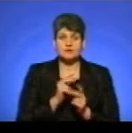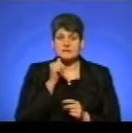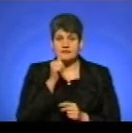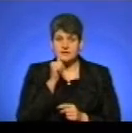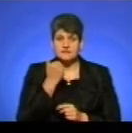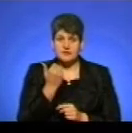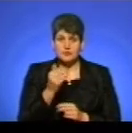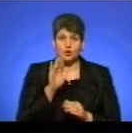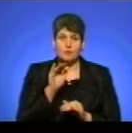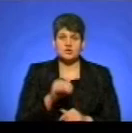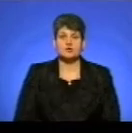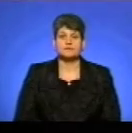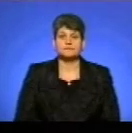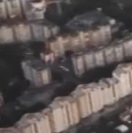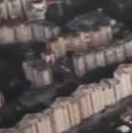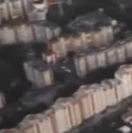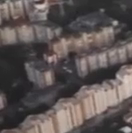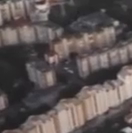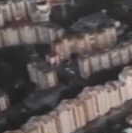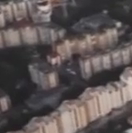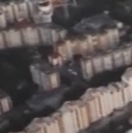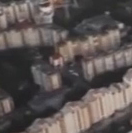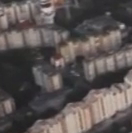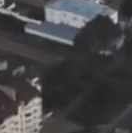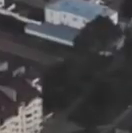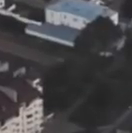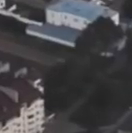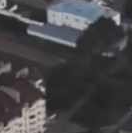завтра. До побачення! Дякую! Звучаси Дякую!